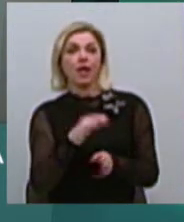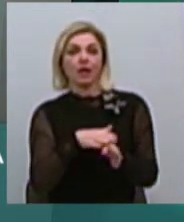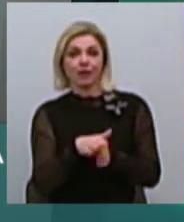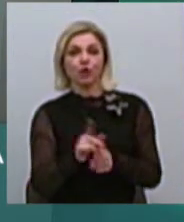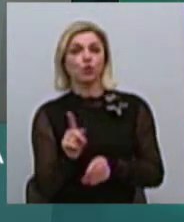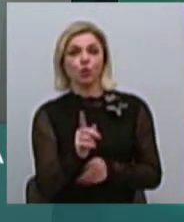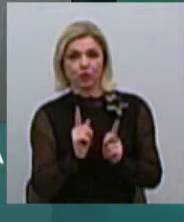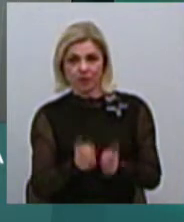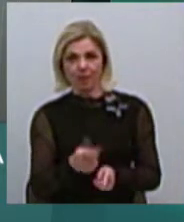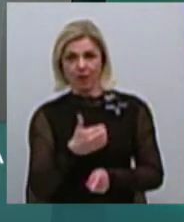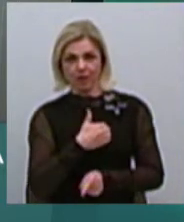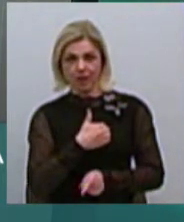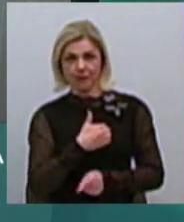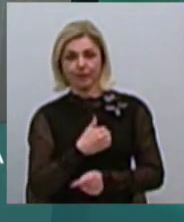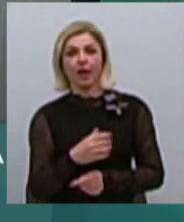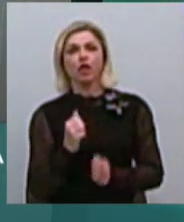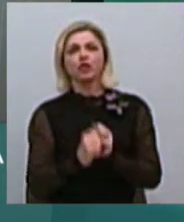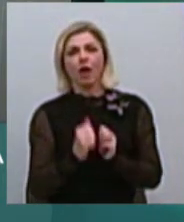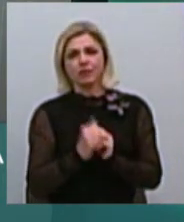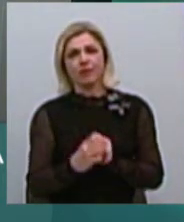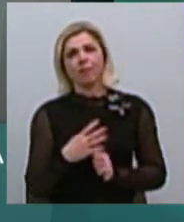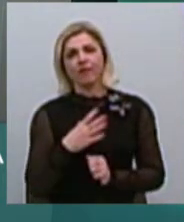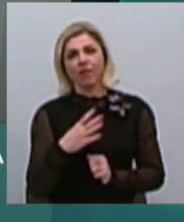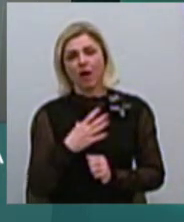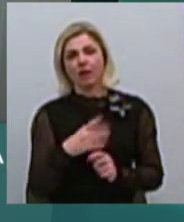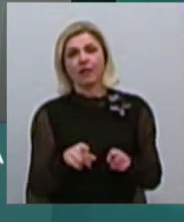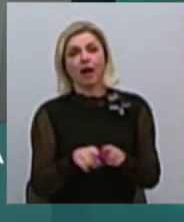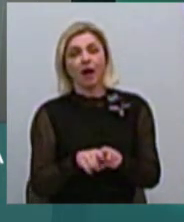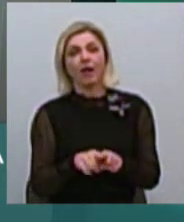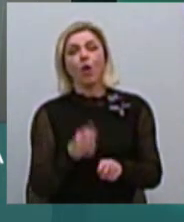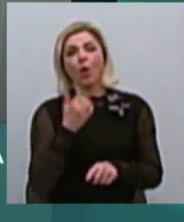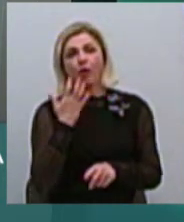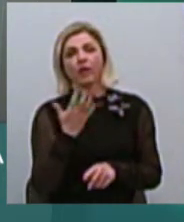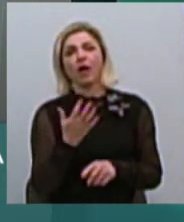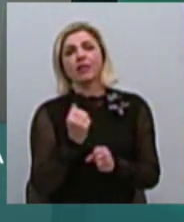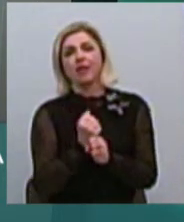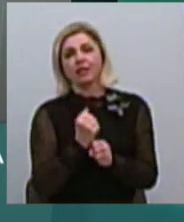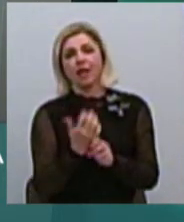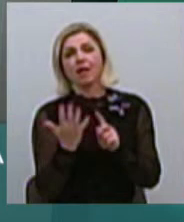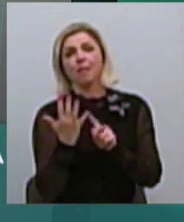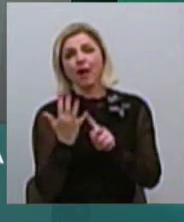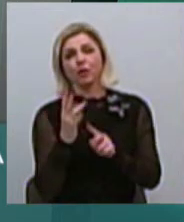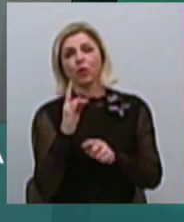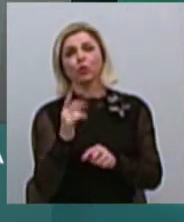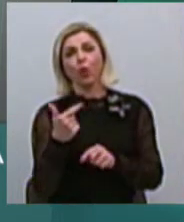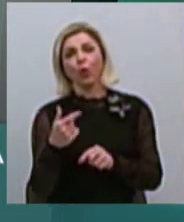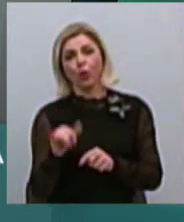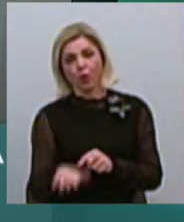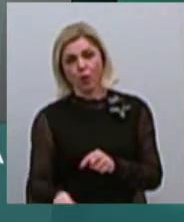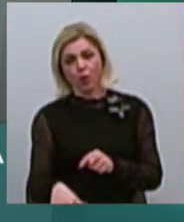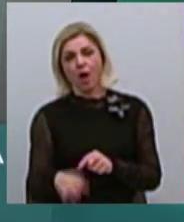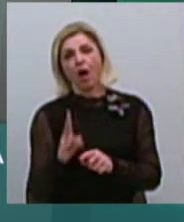Тому що дуже часто буває така, знаєте, штука, коли лепять п'яту ногу к кобыле, да, там, или к колесу.